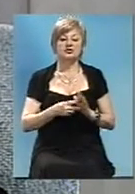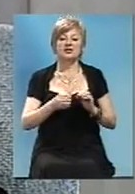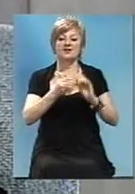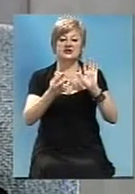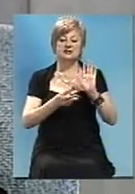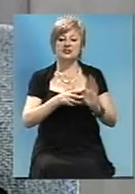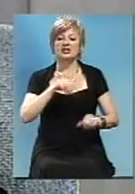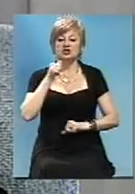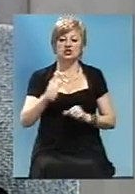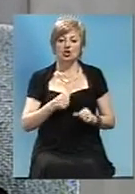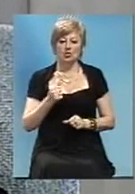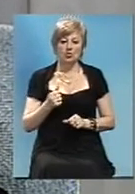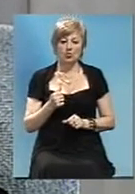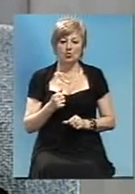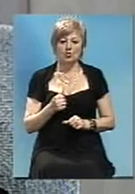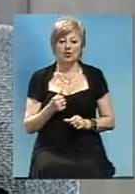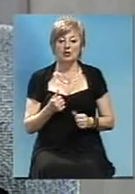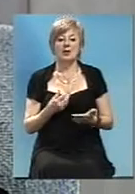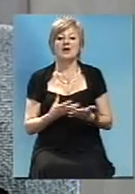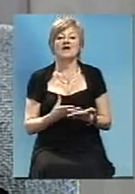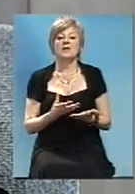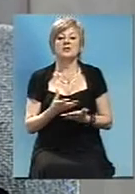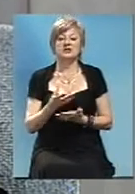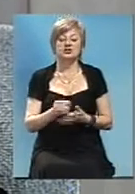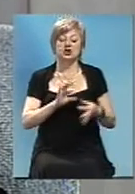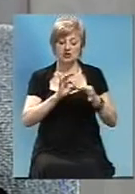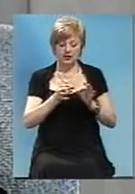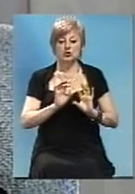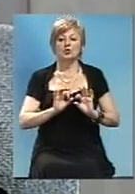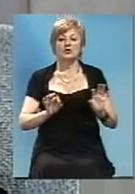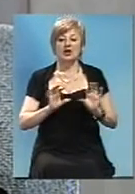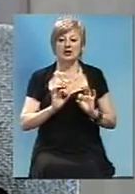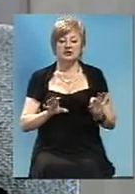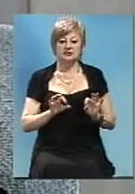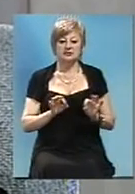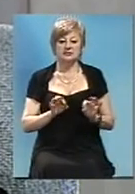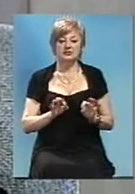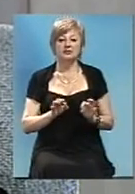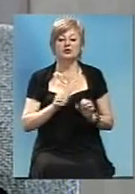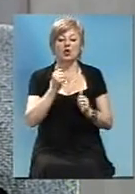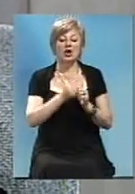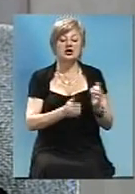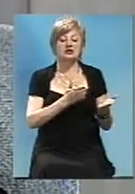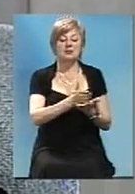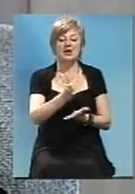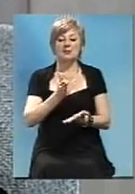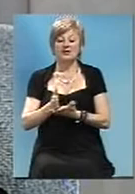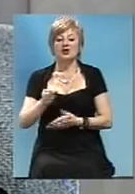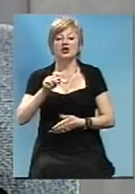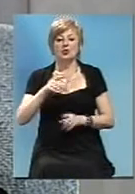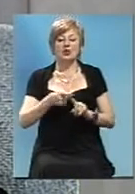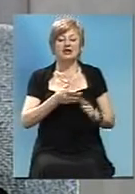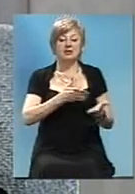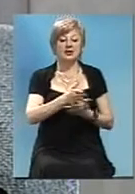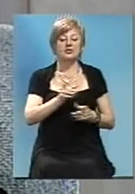год таке фінансування. Щас я детально розкажу про кожного напрямку і що по цим напрямку було